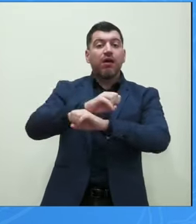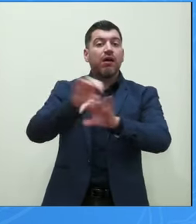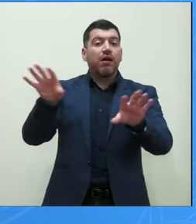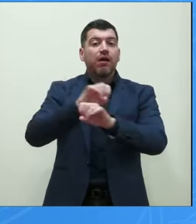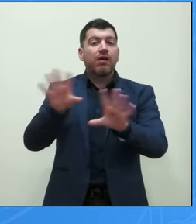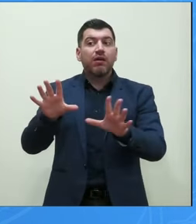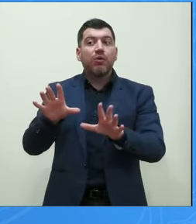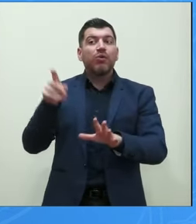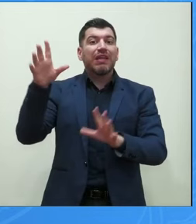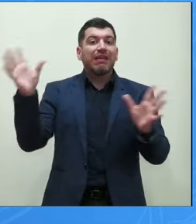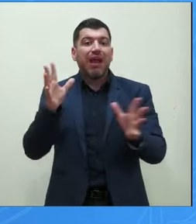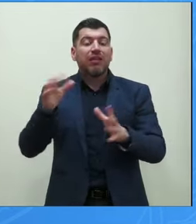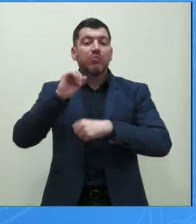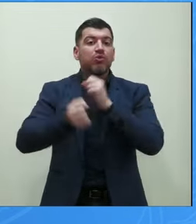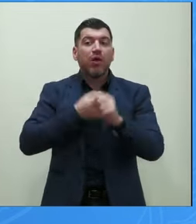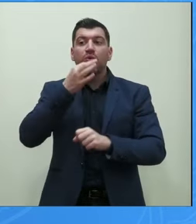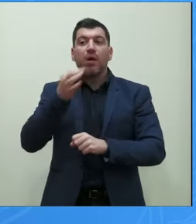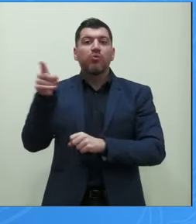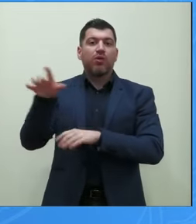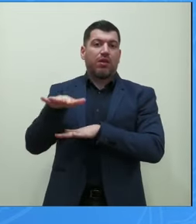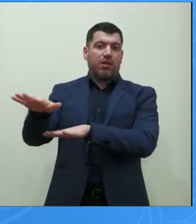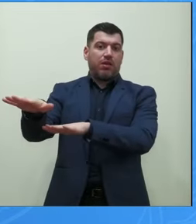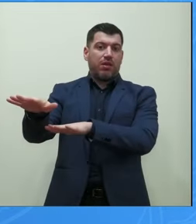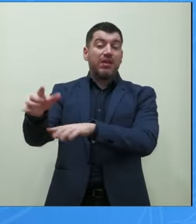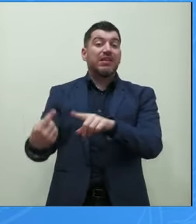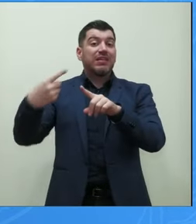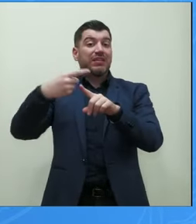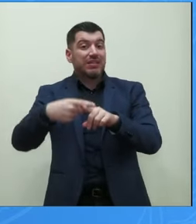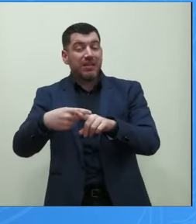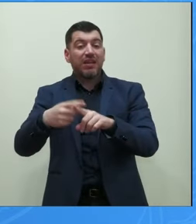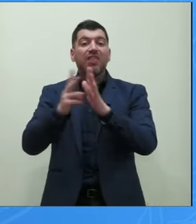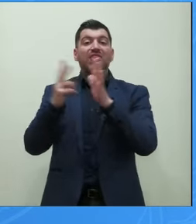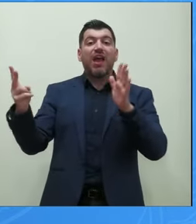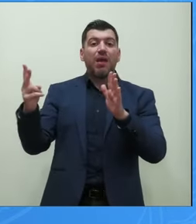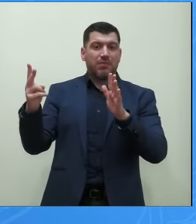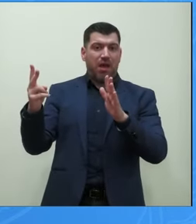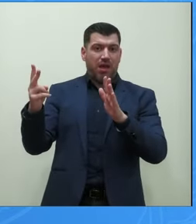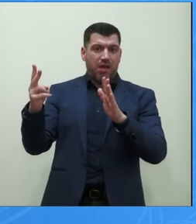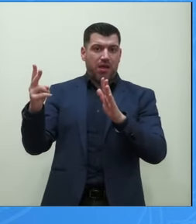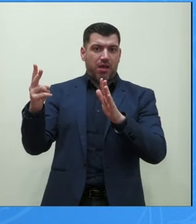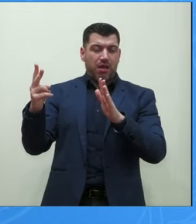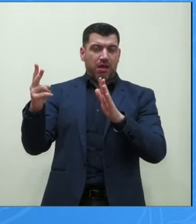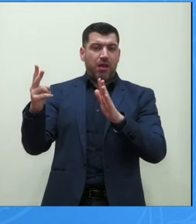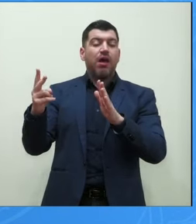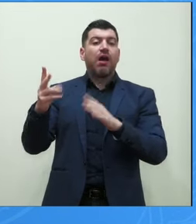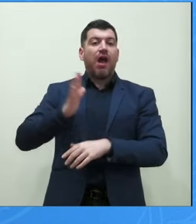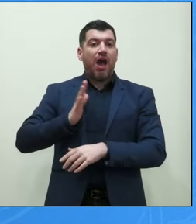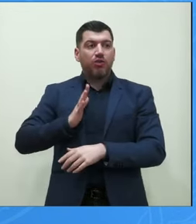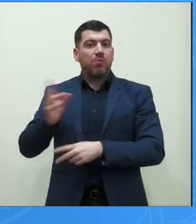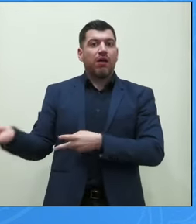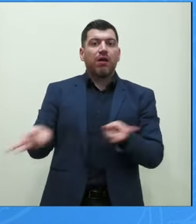έχουμε όμως και κρούσμα στο 57 γενικό λύκειο στον Ερυθρό που η αστυνομία συνέλαβε μαθητές και